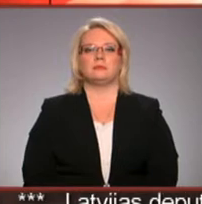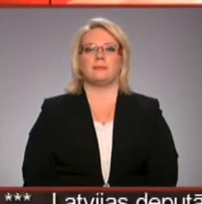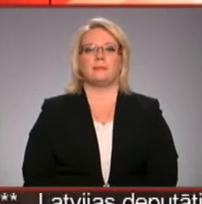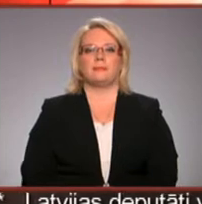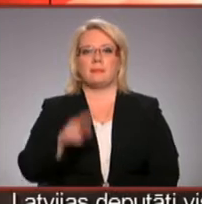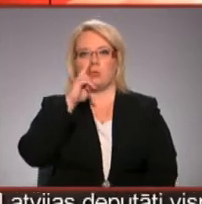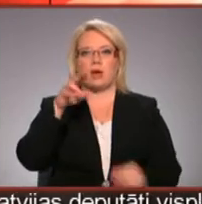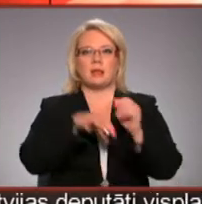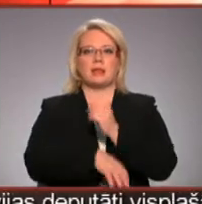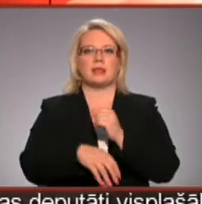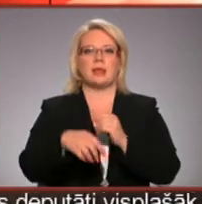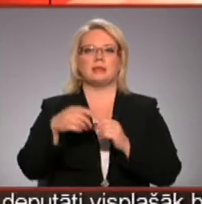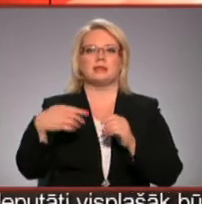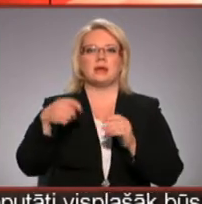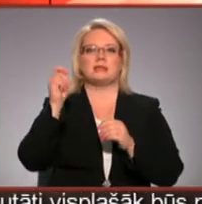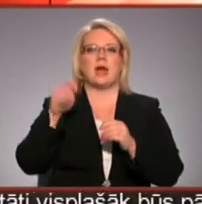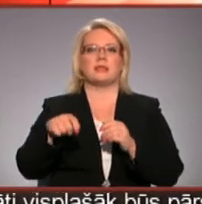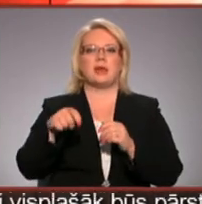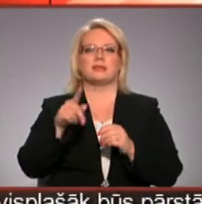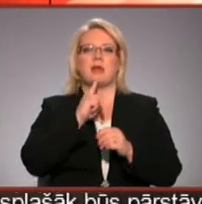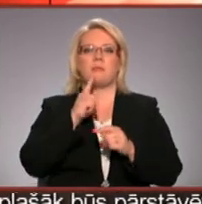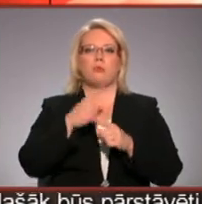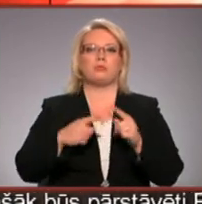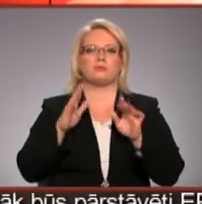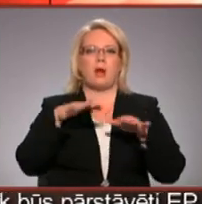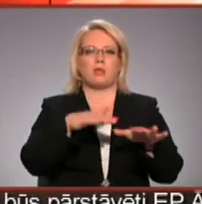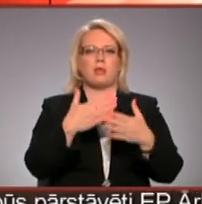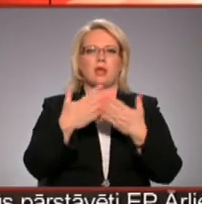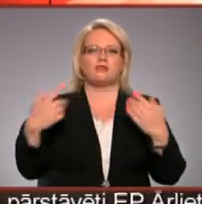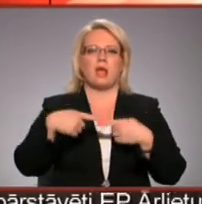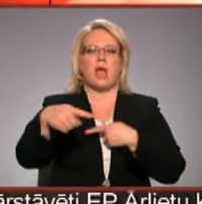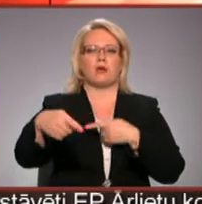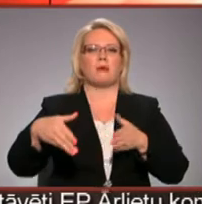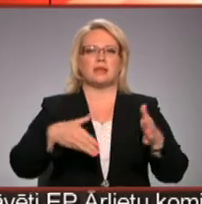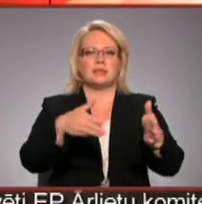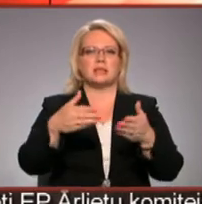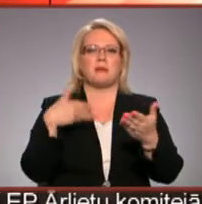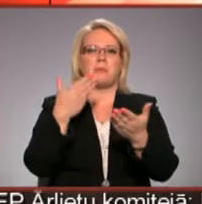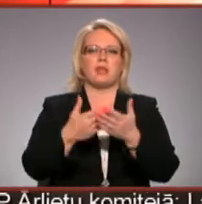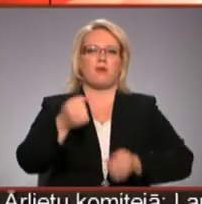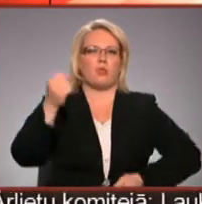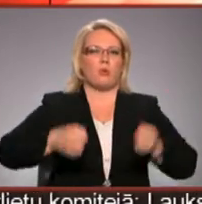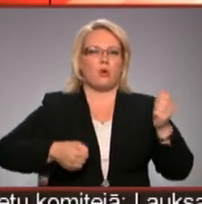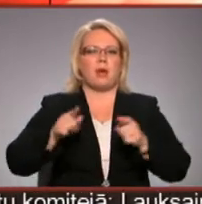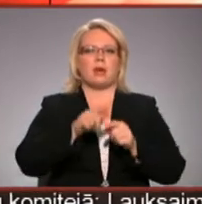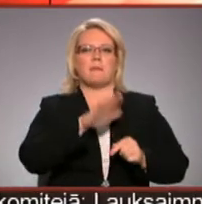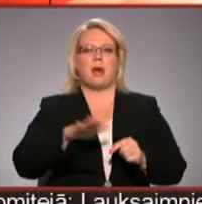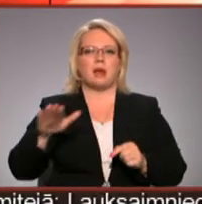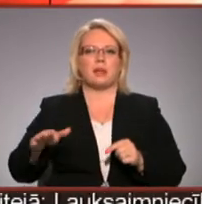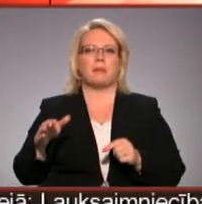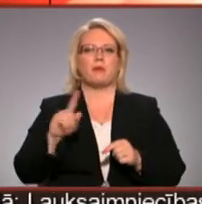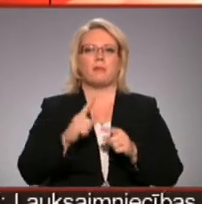Bet nedēļas nogalē startēs Liepājas pusmaratons ar dažādu garumu distancēm, ar piedāvājumu nojotājiem, arī bērniem un